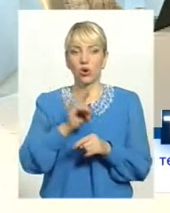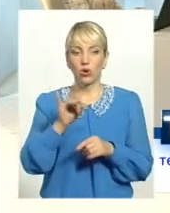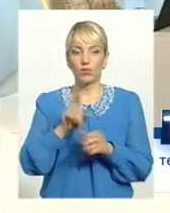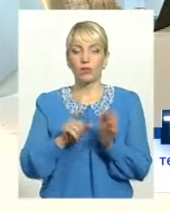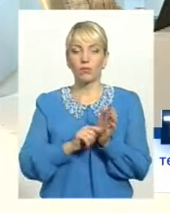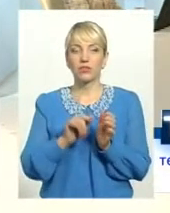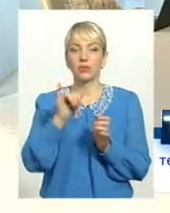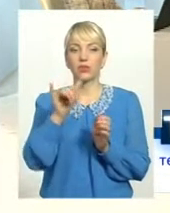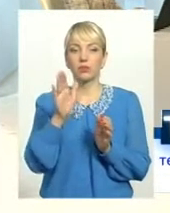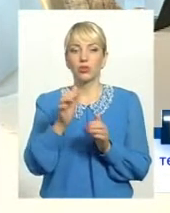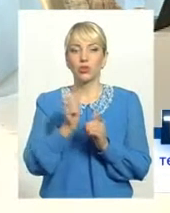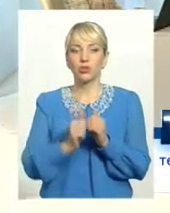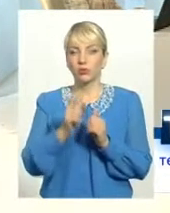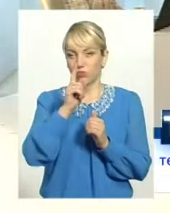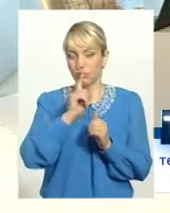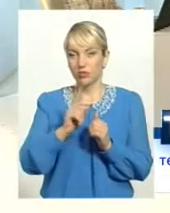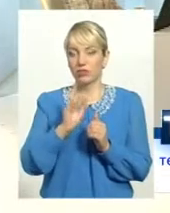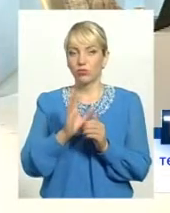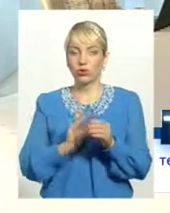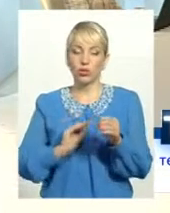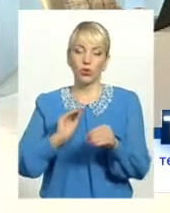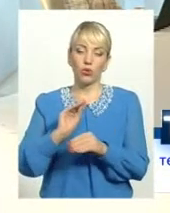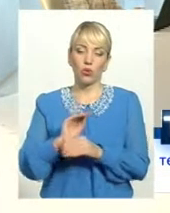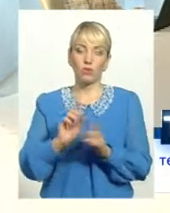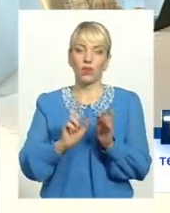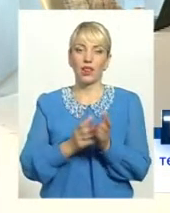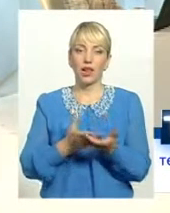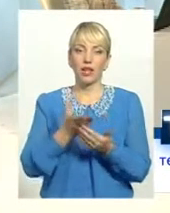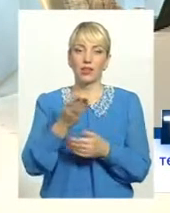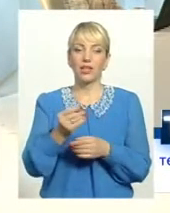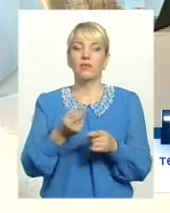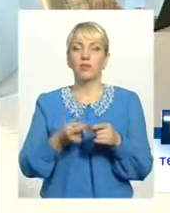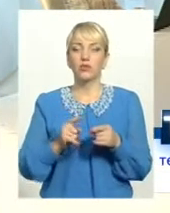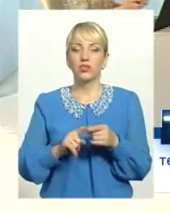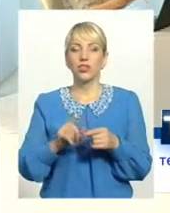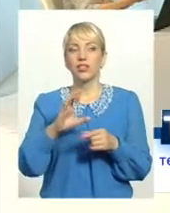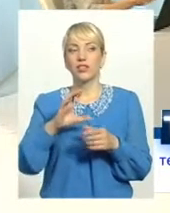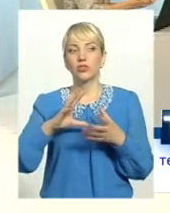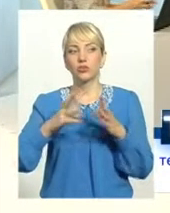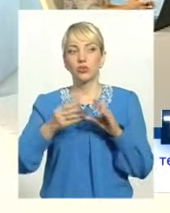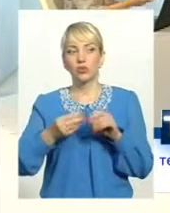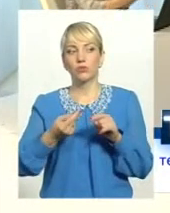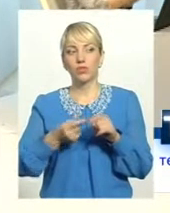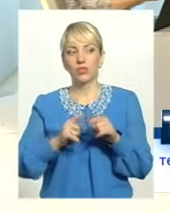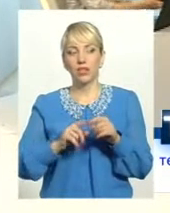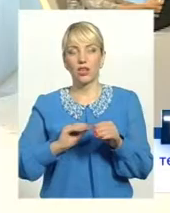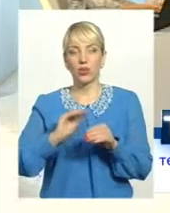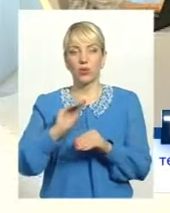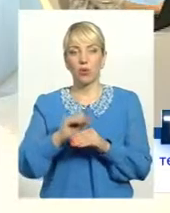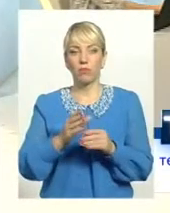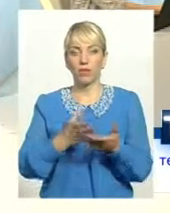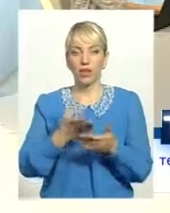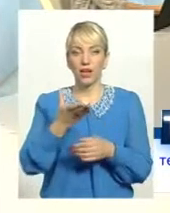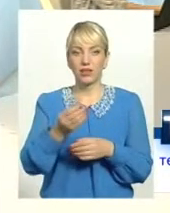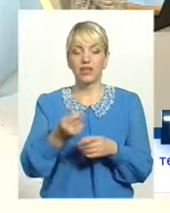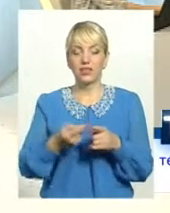то їм буде щомісячно йти доплата до цієї суми. І ця доплата знову вже з кишені